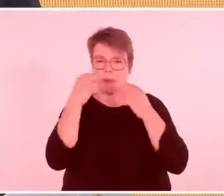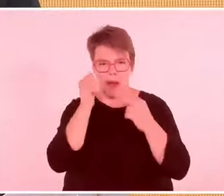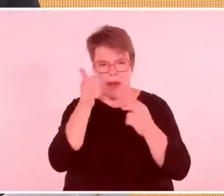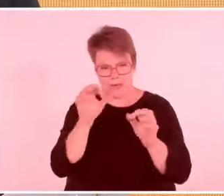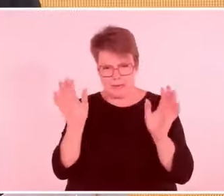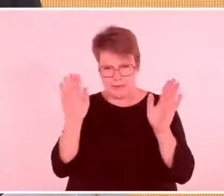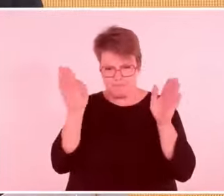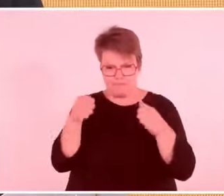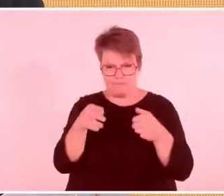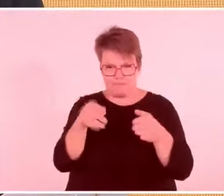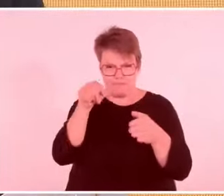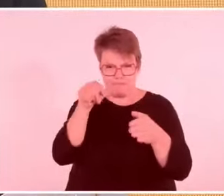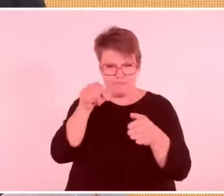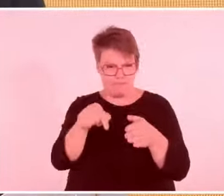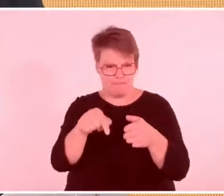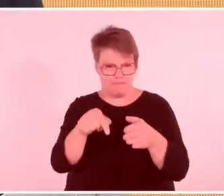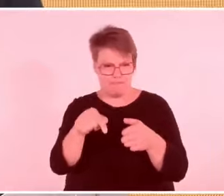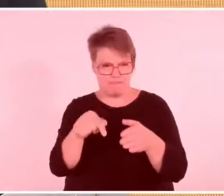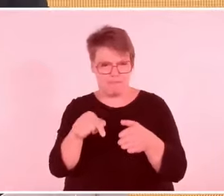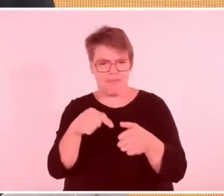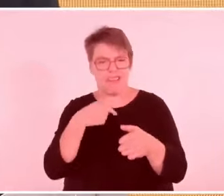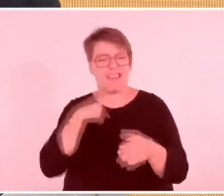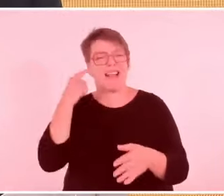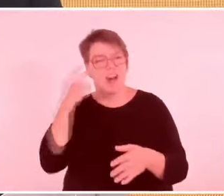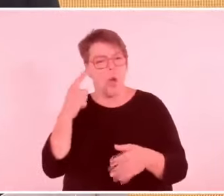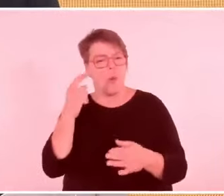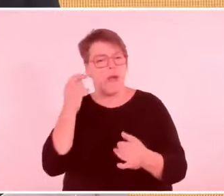der slowenischen Präsidentin war da interessant.